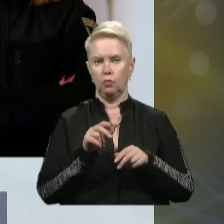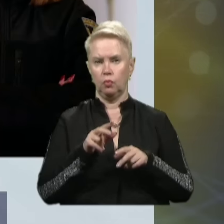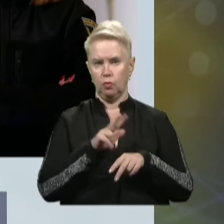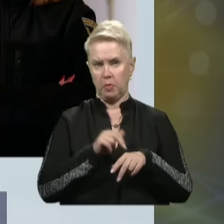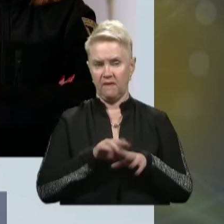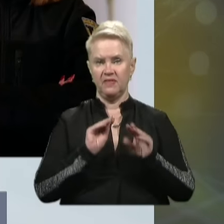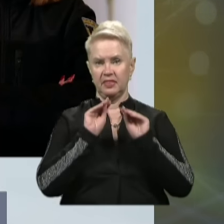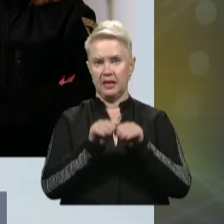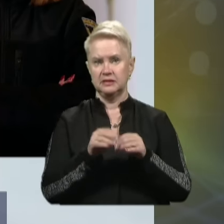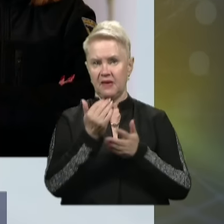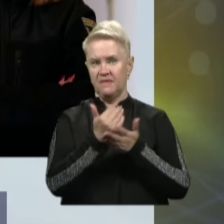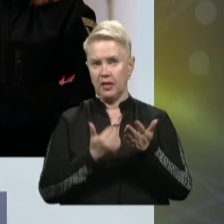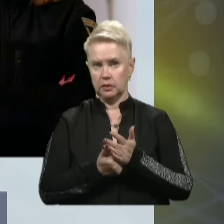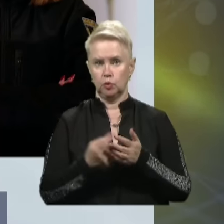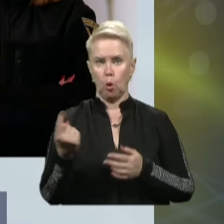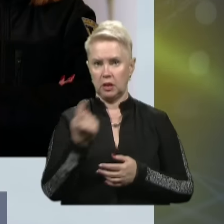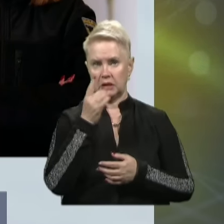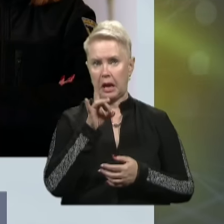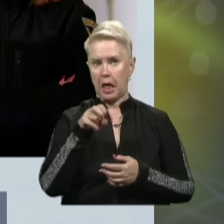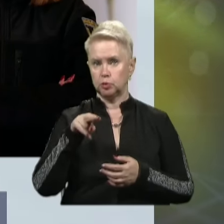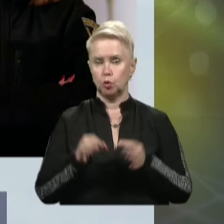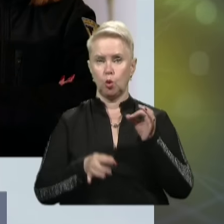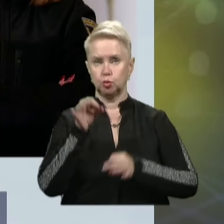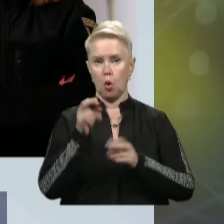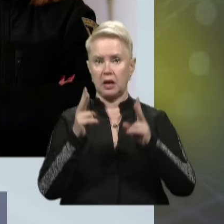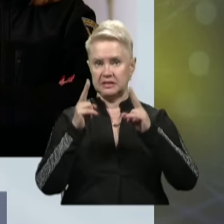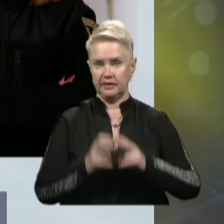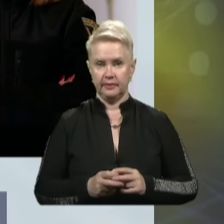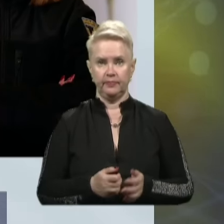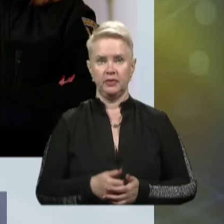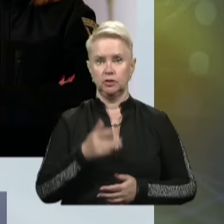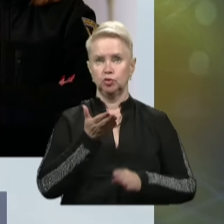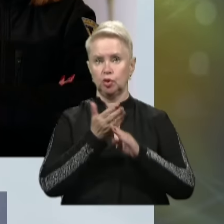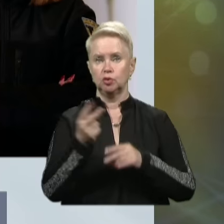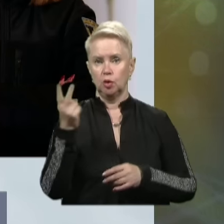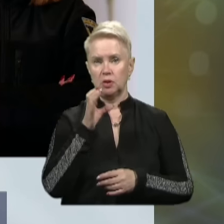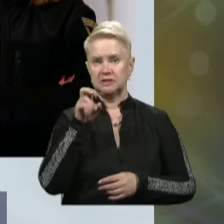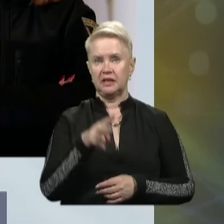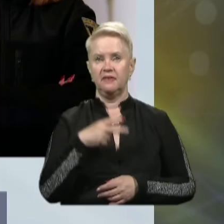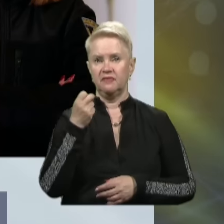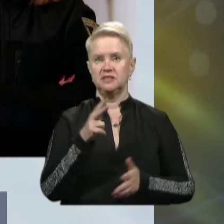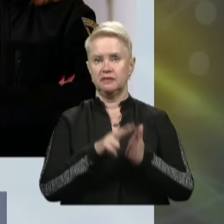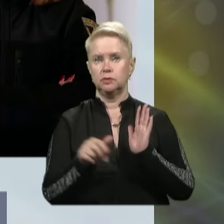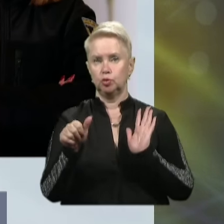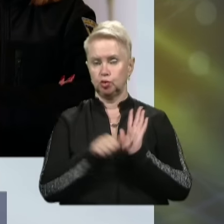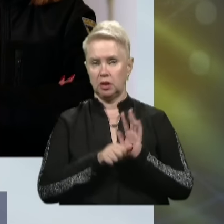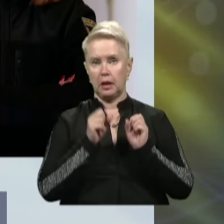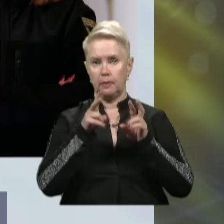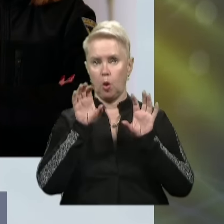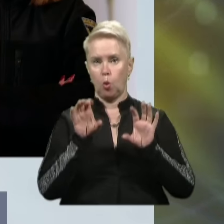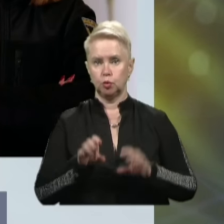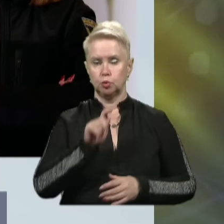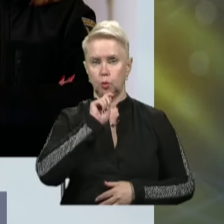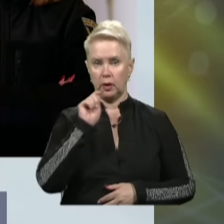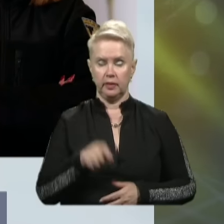внесеній відомості до єдиного реєстру досудових розслідувань за частиною 2 статті 286 Кримінального